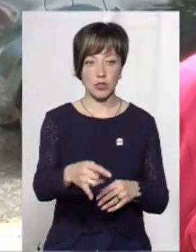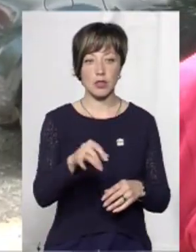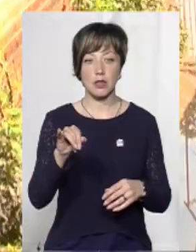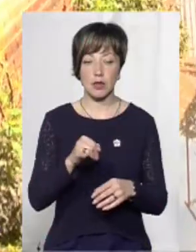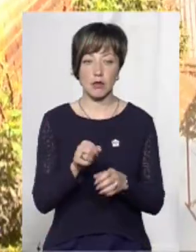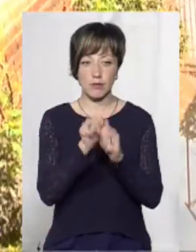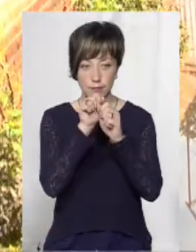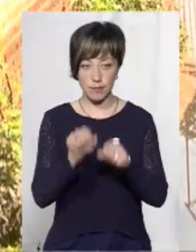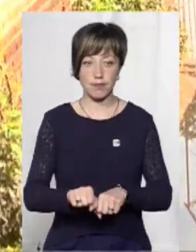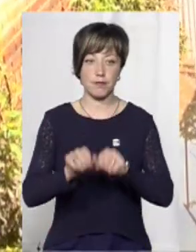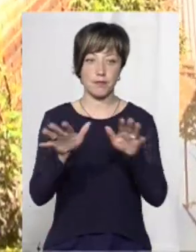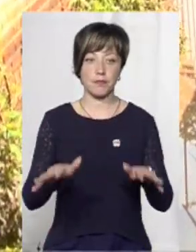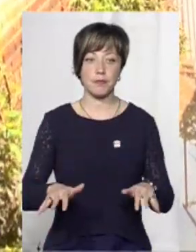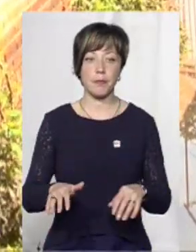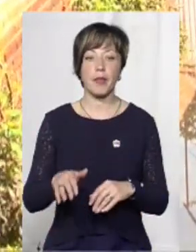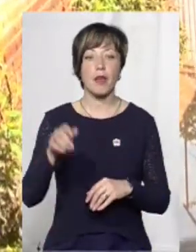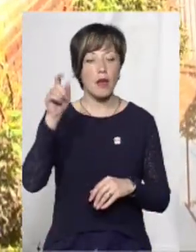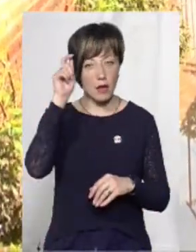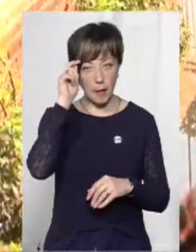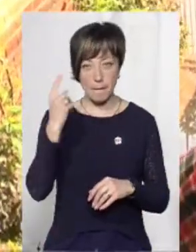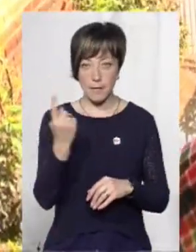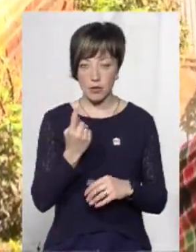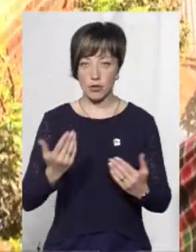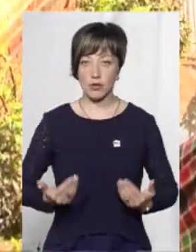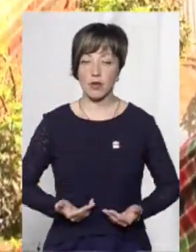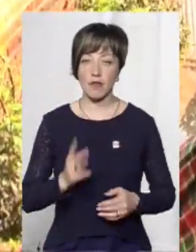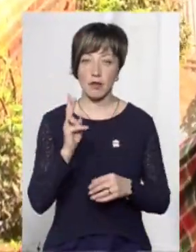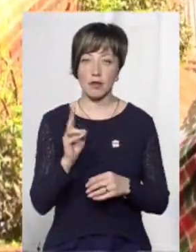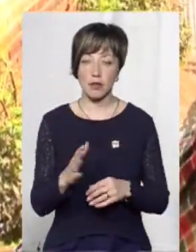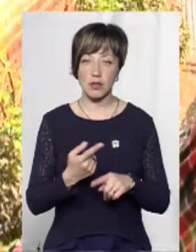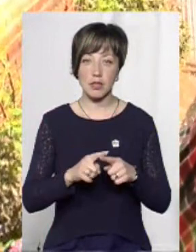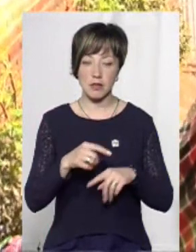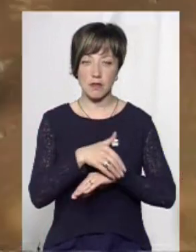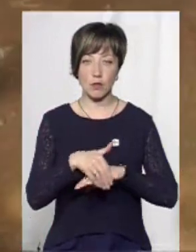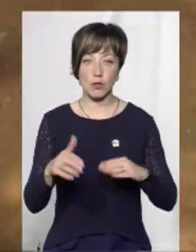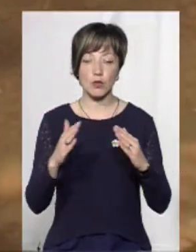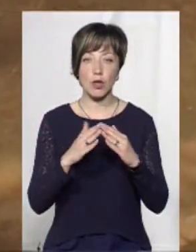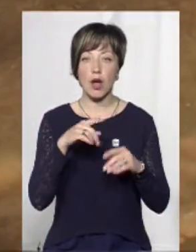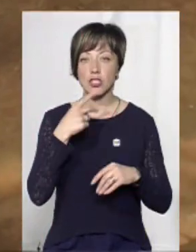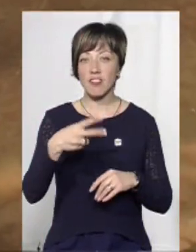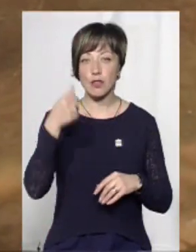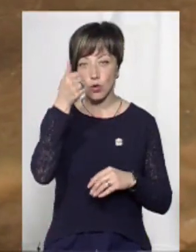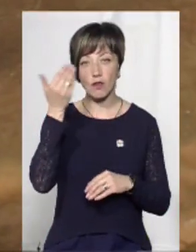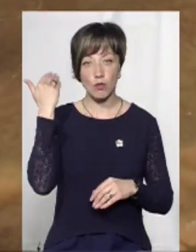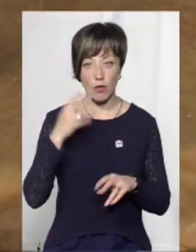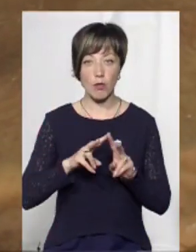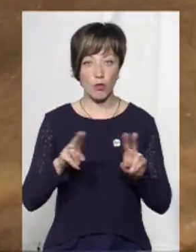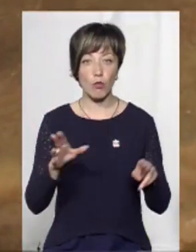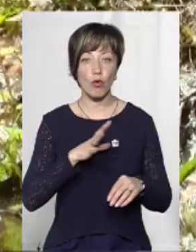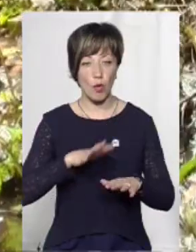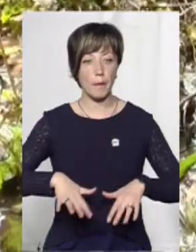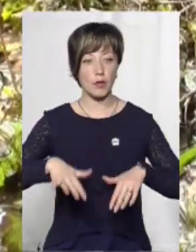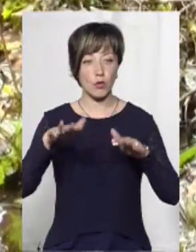воно пішло в розлив. Іван Маковський – мешканець першої квартини будинку номер 3 Першотравневої вулиці, каже, 20 років тому було подібне